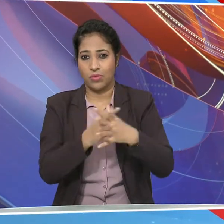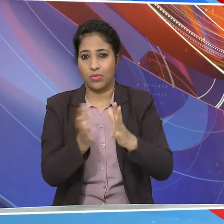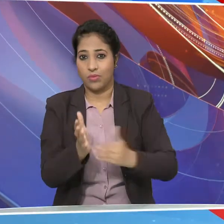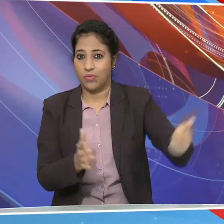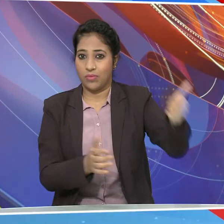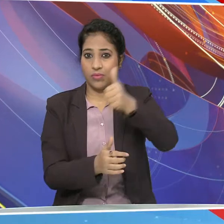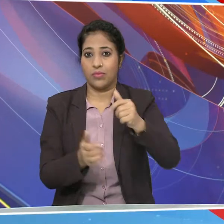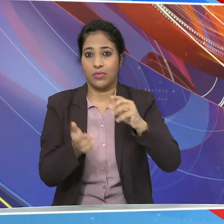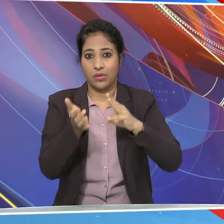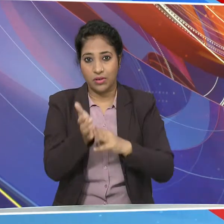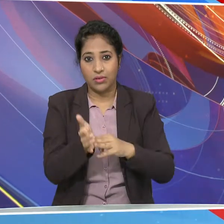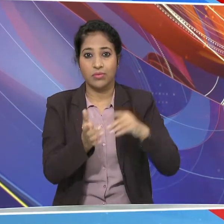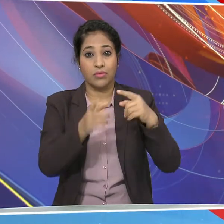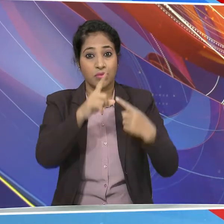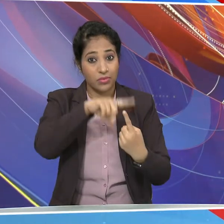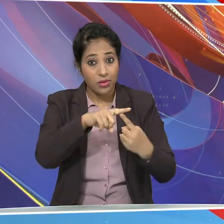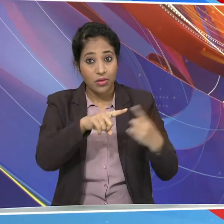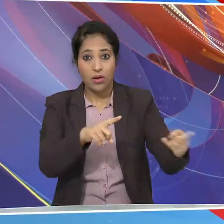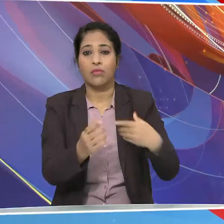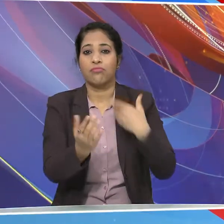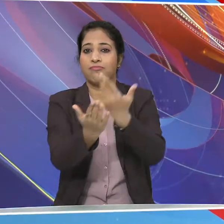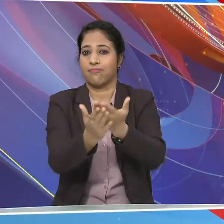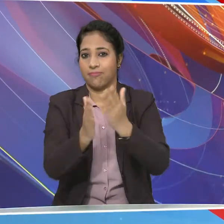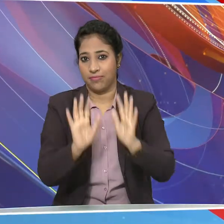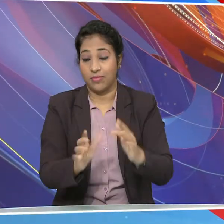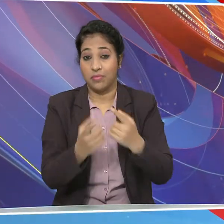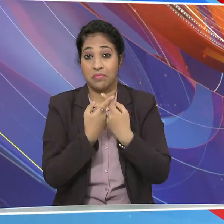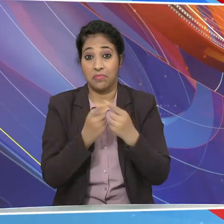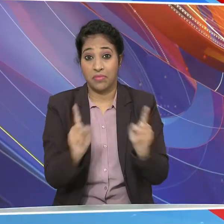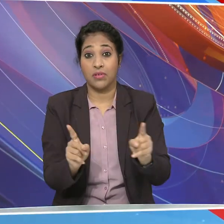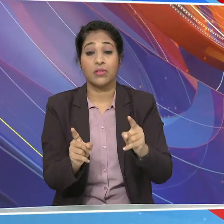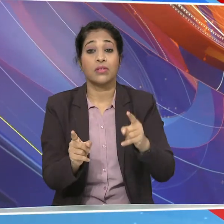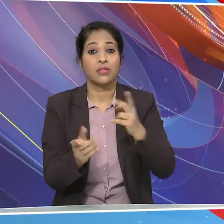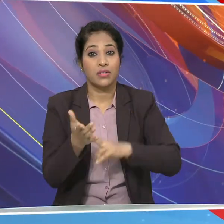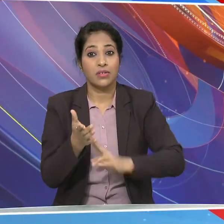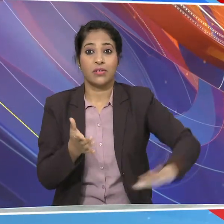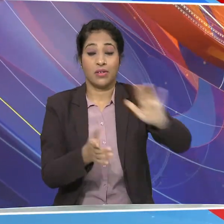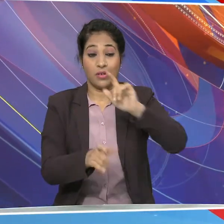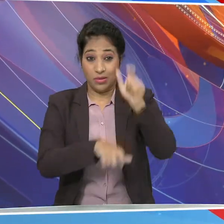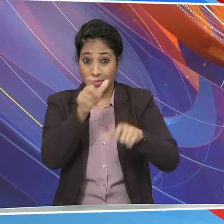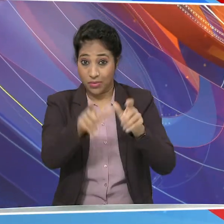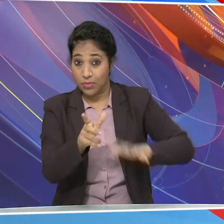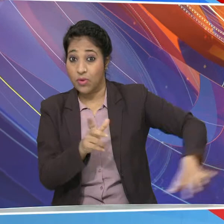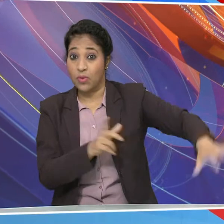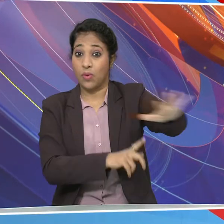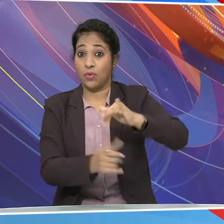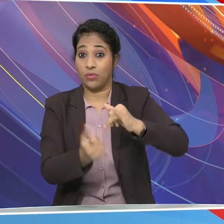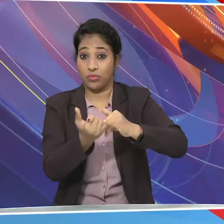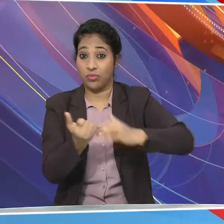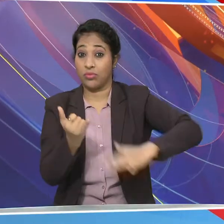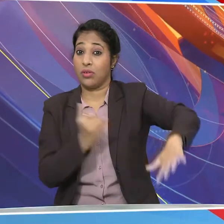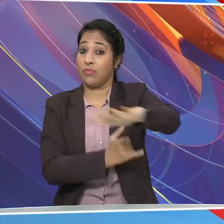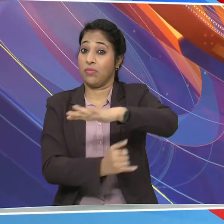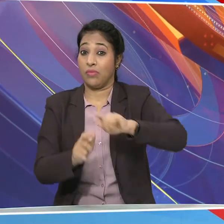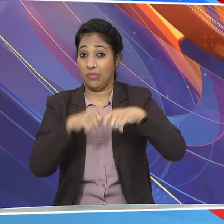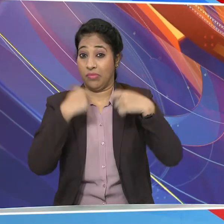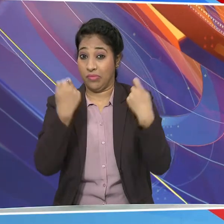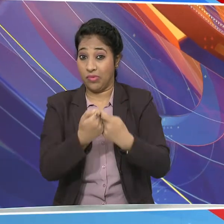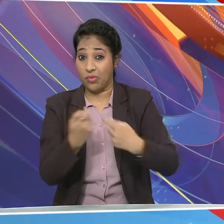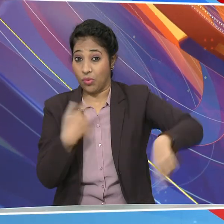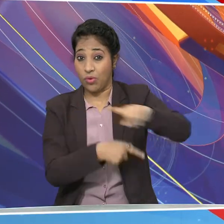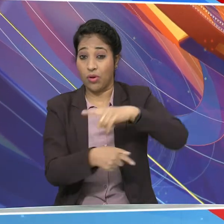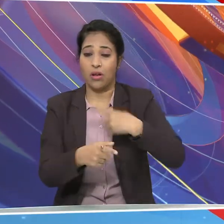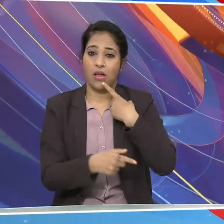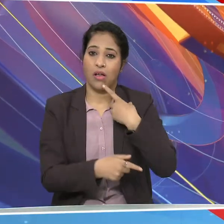को सदन के पतल पर पेश करने की कोशिश की लेकिन राष्ट्रे जन्तादल और समाजबादी पार्टी ने इसका विरोध